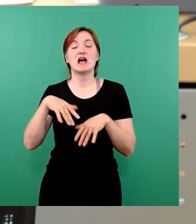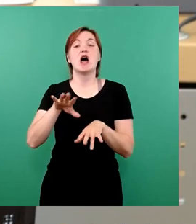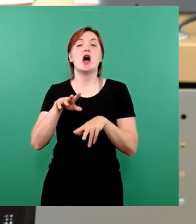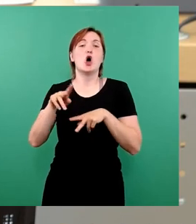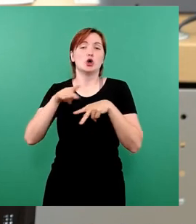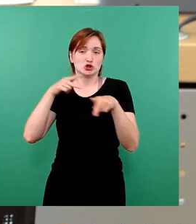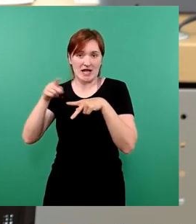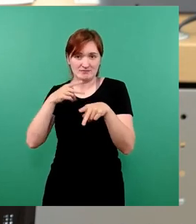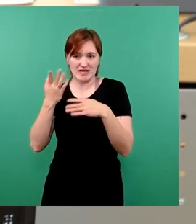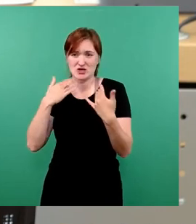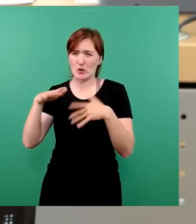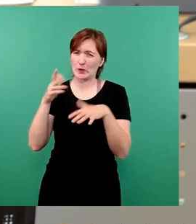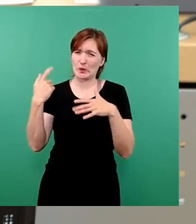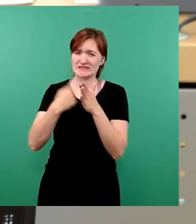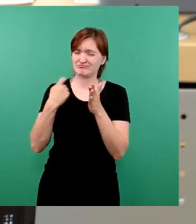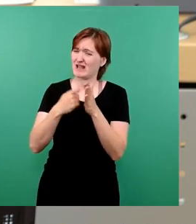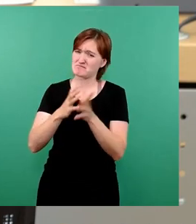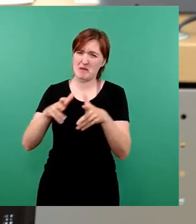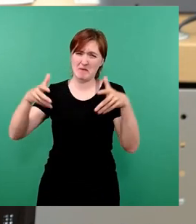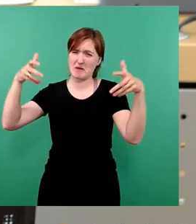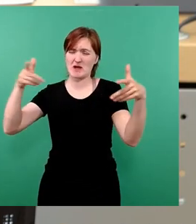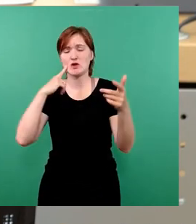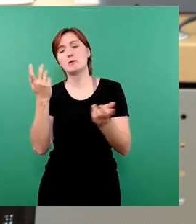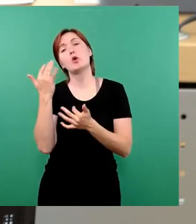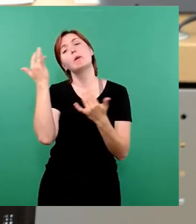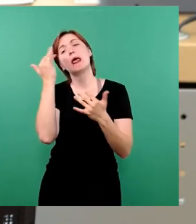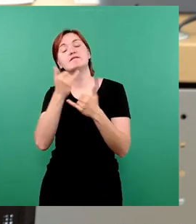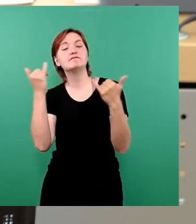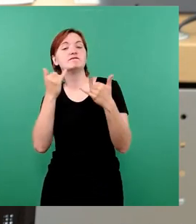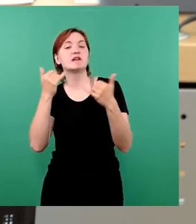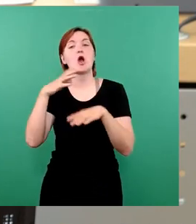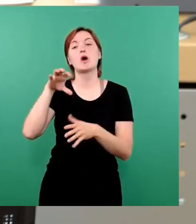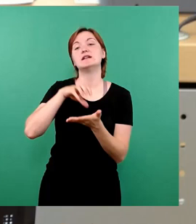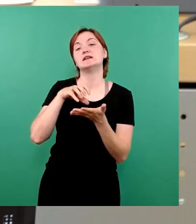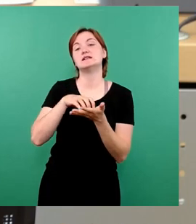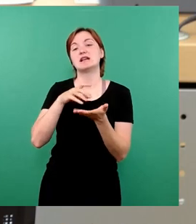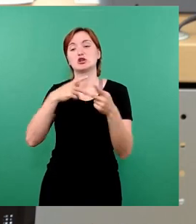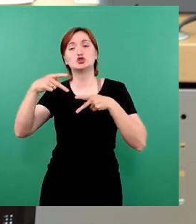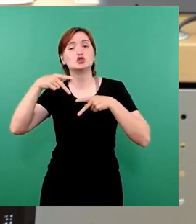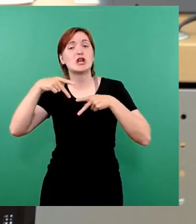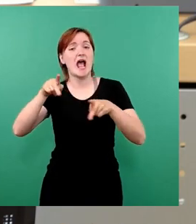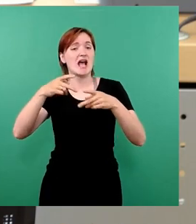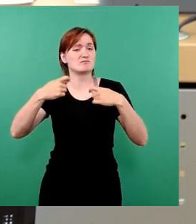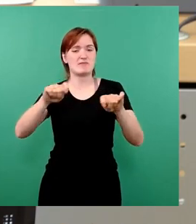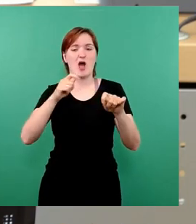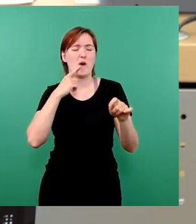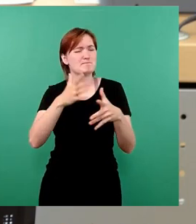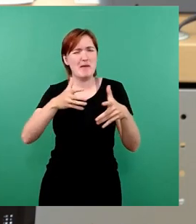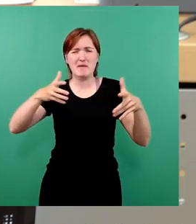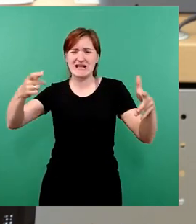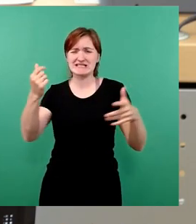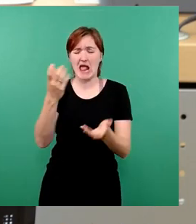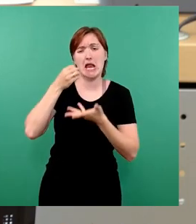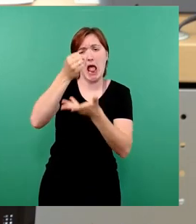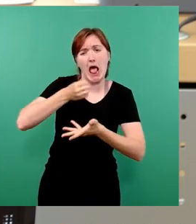weiterbestellt, Zusatzleistungen kreiert, die Kosten mit dem Stadtbahnprogramm und die Folgekosten im Straßenbau laufen aus dem Ruder. Da braucht es langfristig